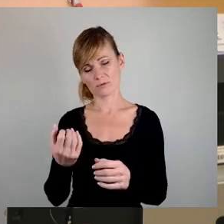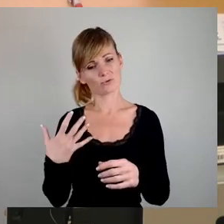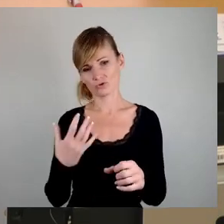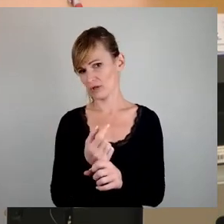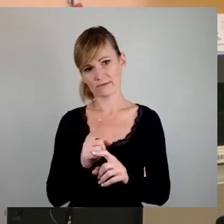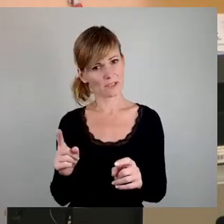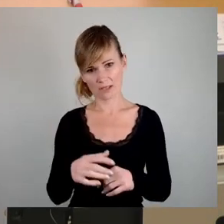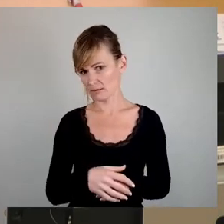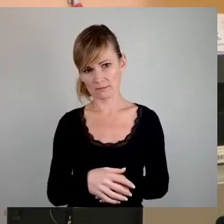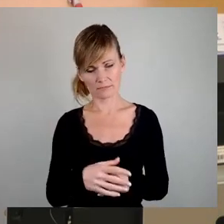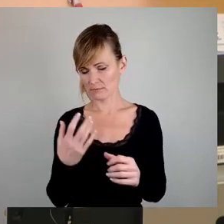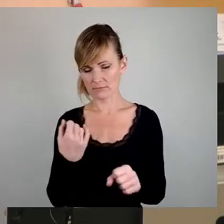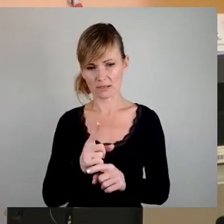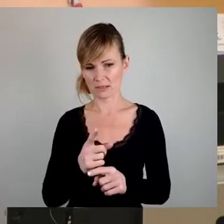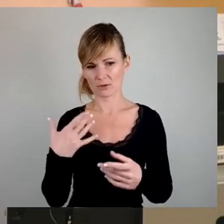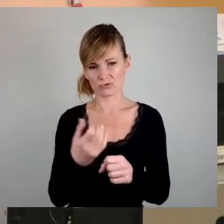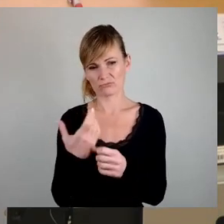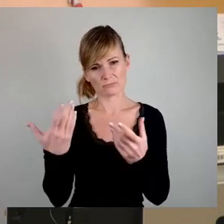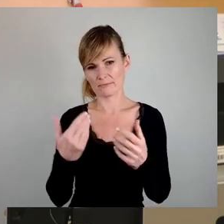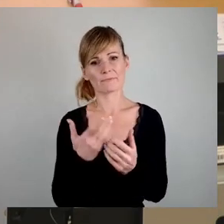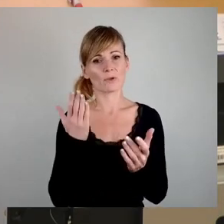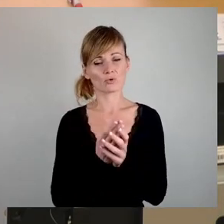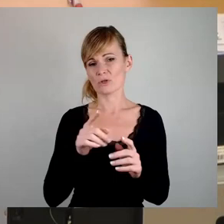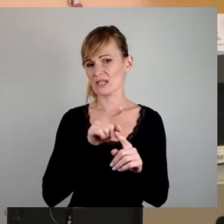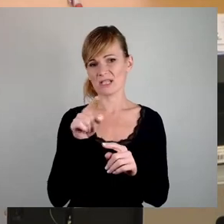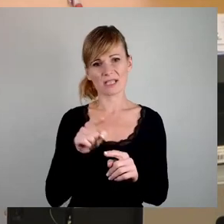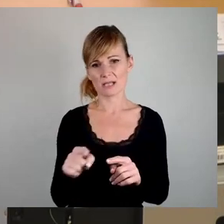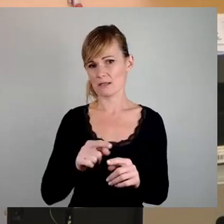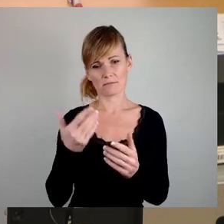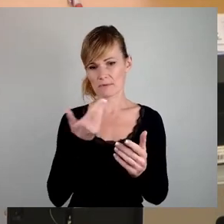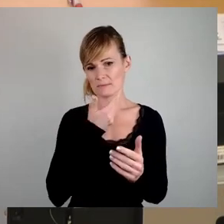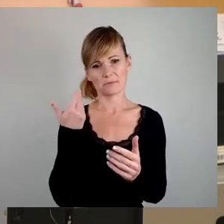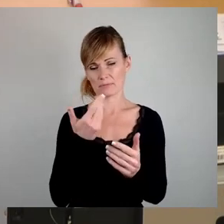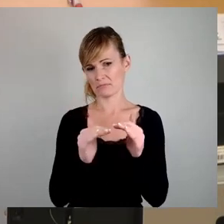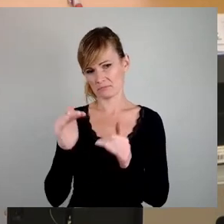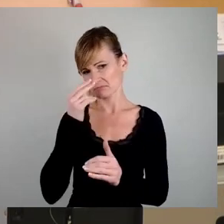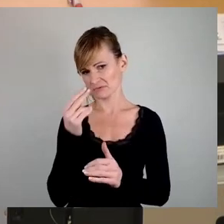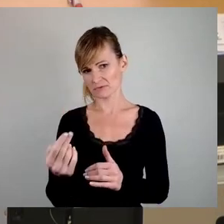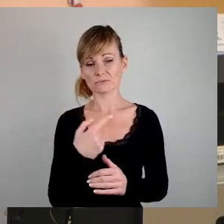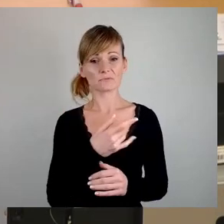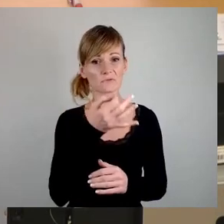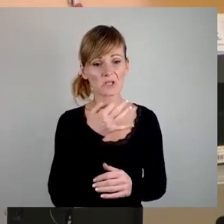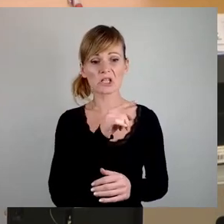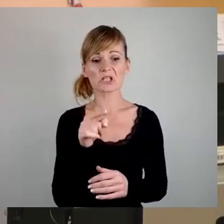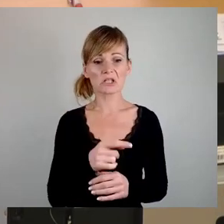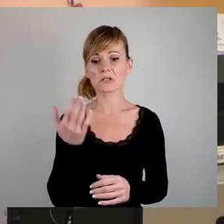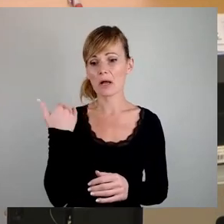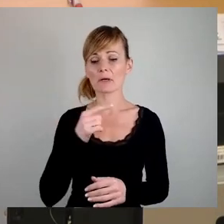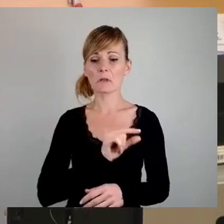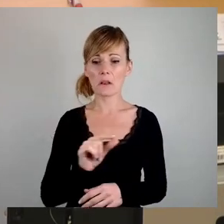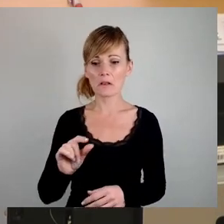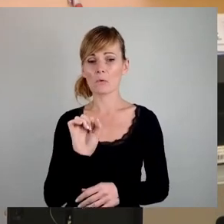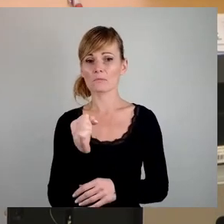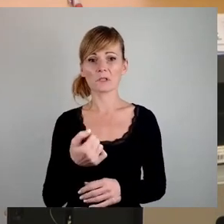nicht tun können, weil schon die Zinsen nicht da sind. Dann noch mal die Frage, was ja gesagt wurde, die Zinsen waren doch niedrig, warum haben denn die Leute nicht gekauft?